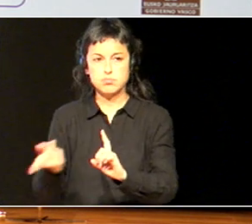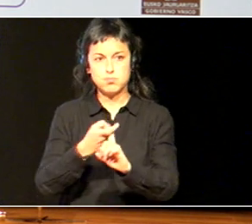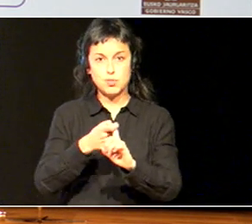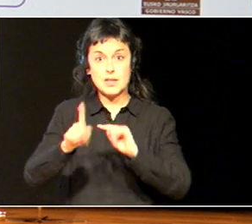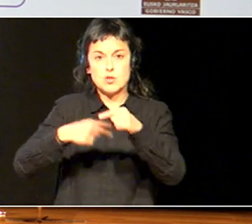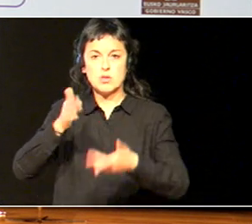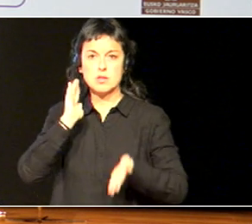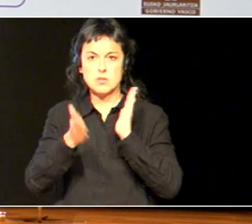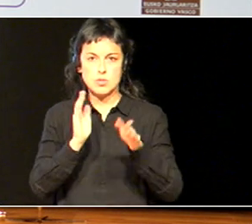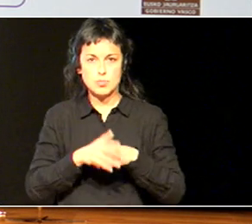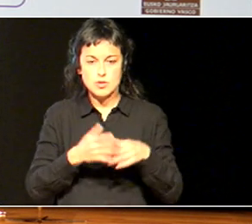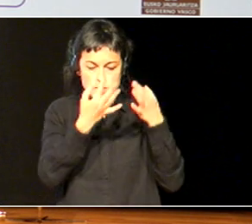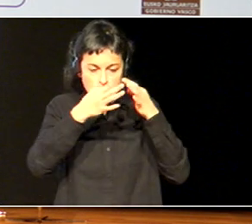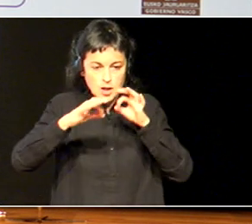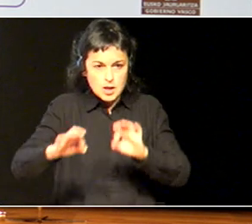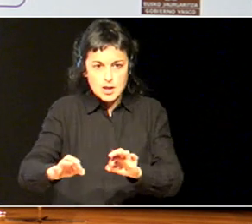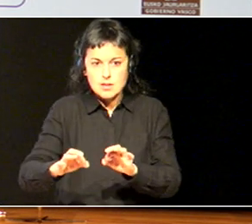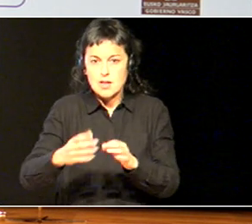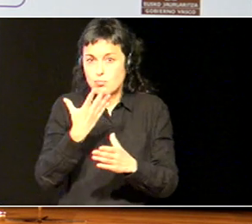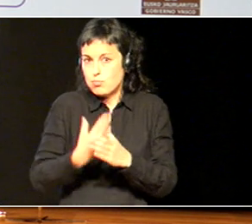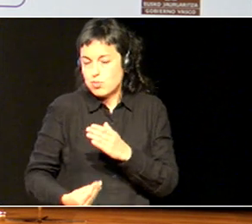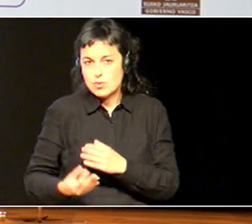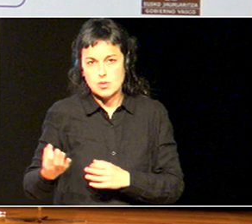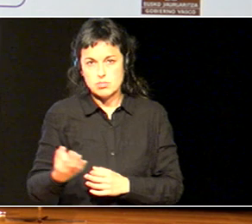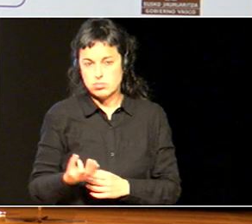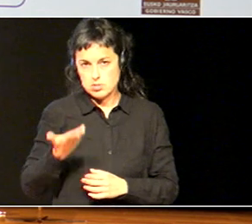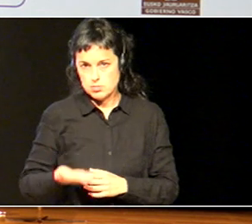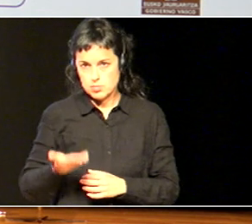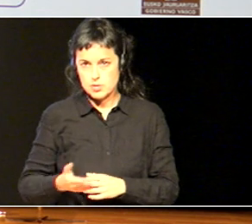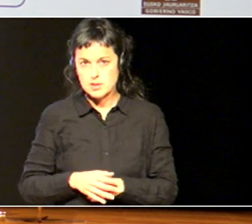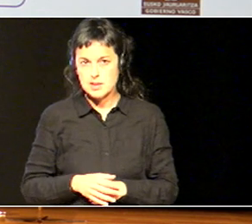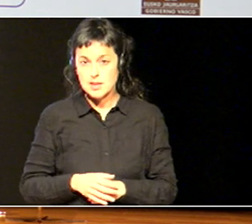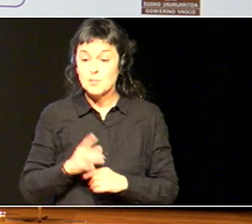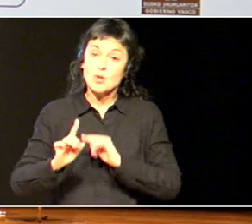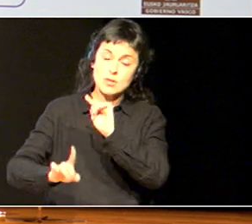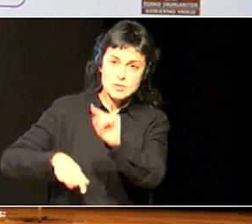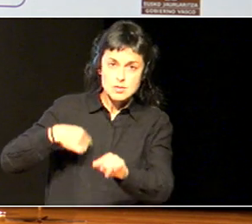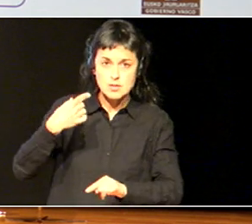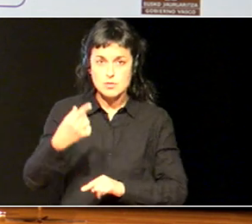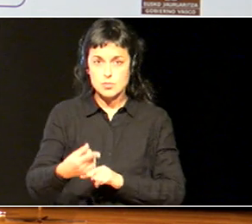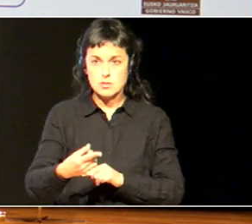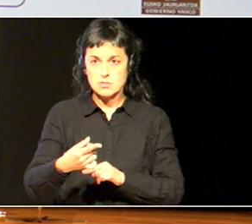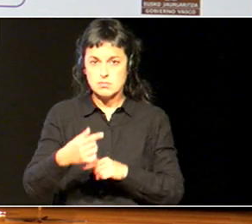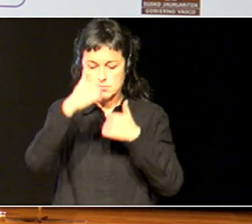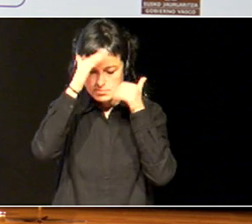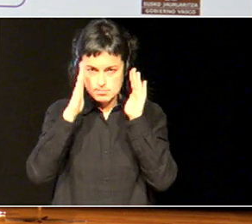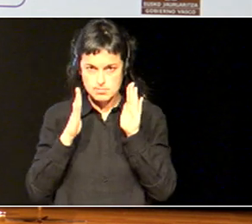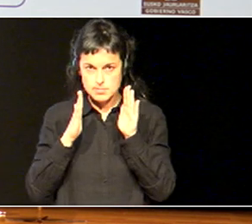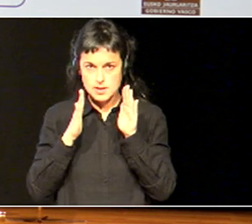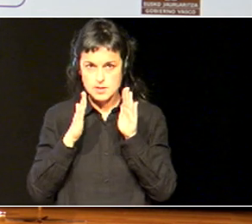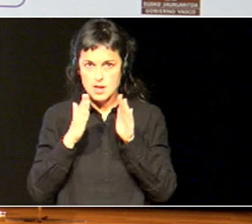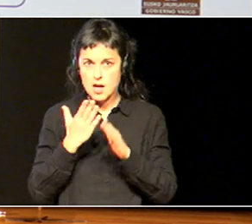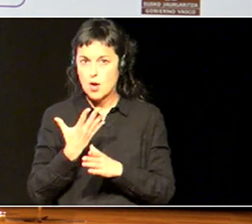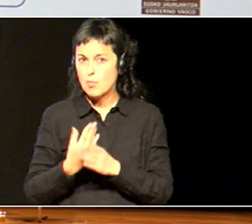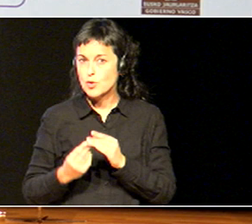arreta goiztiarra hor daukagu baina harrieta arreta goiztiarra eta gero ere jarraitzen dugu